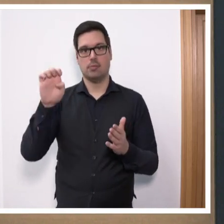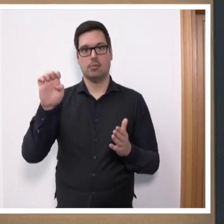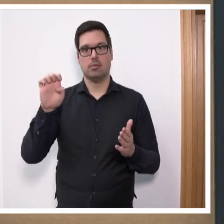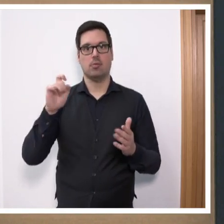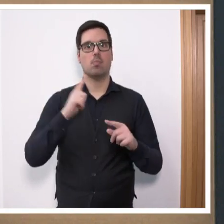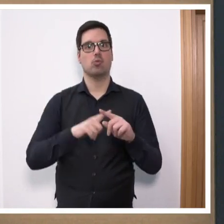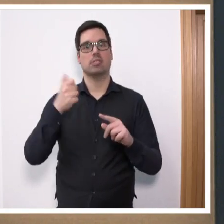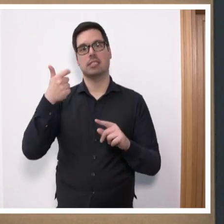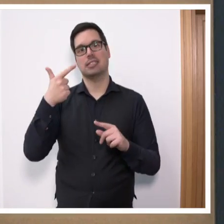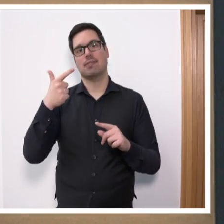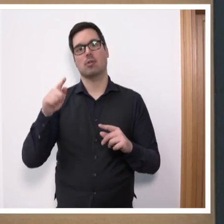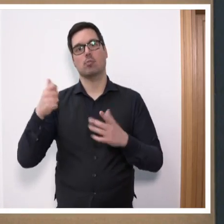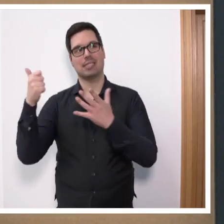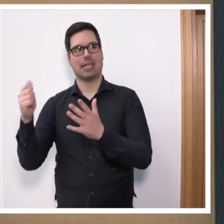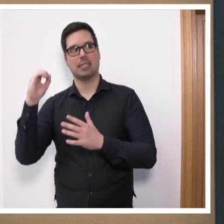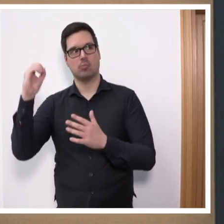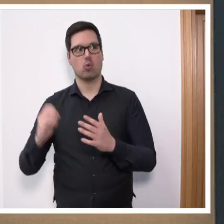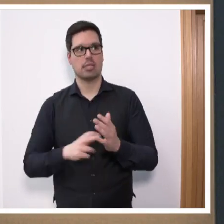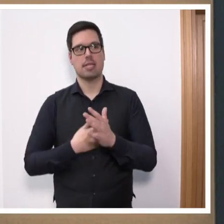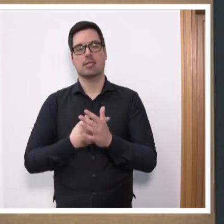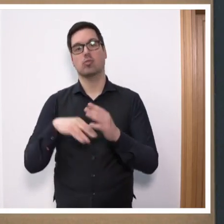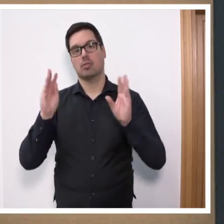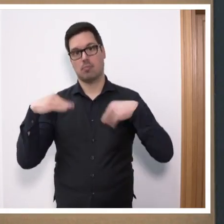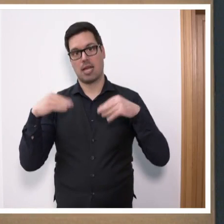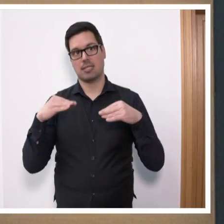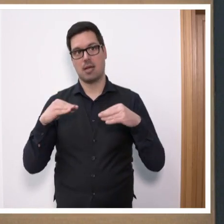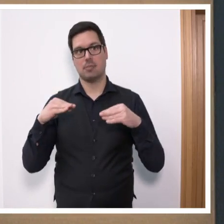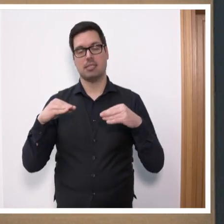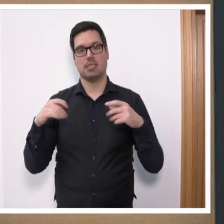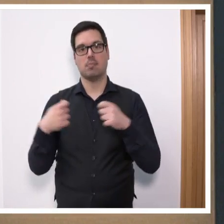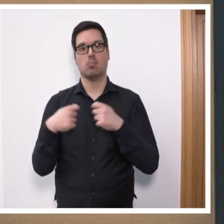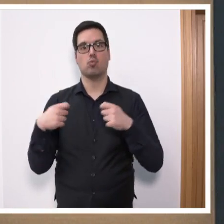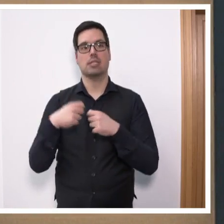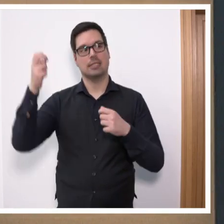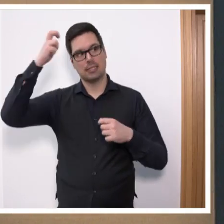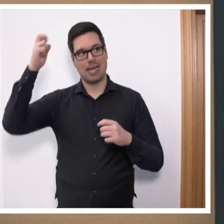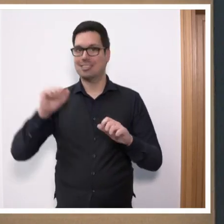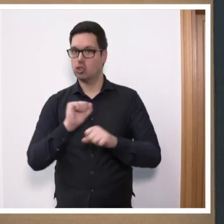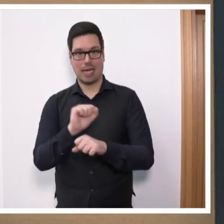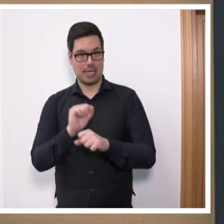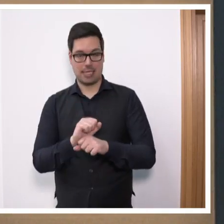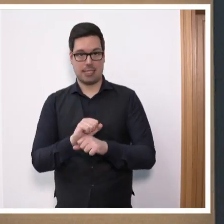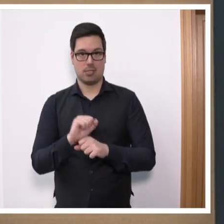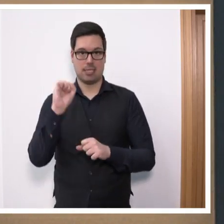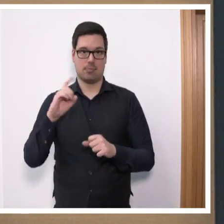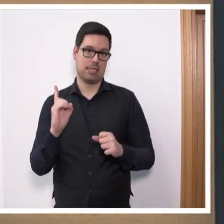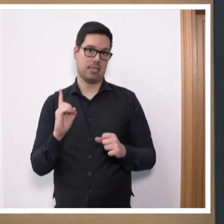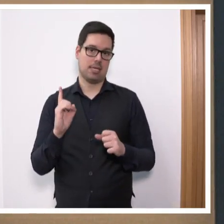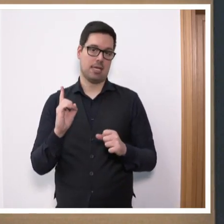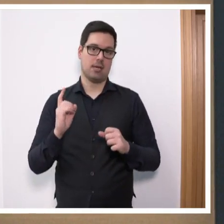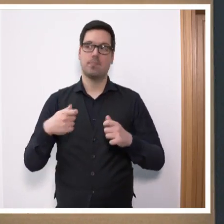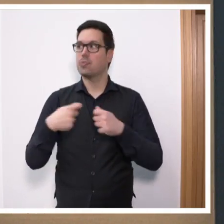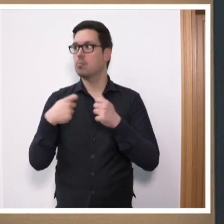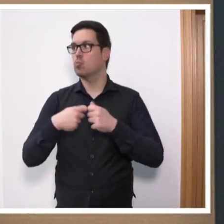plus 2,6 Prozent und die Maßnahmen, denen im Bundesrat nicht entgegengewirkt wird und die die SPD-geführte Bundesregierung